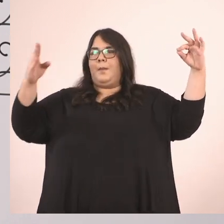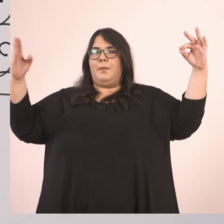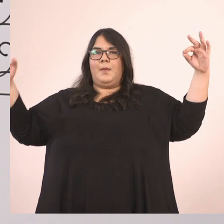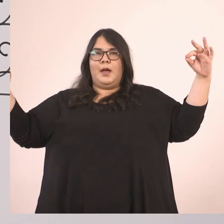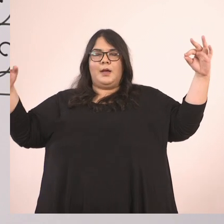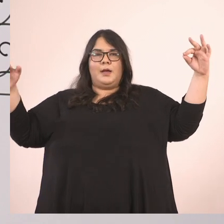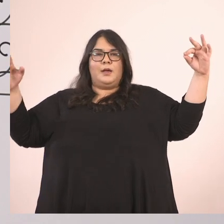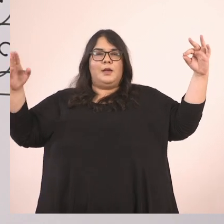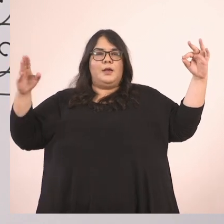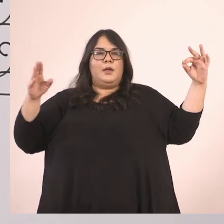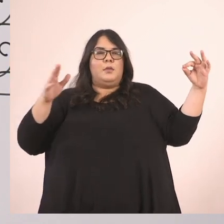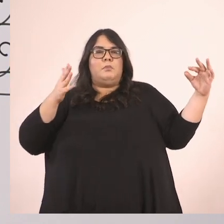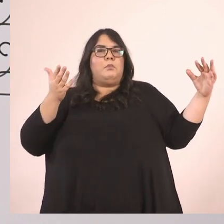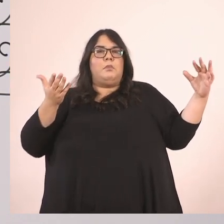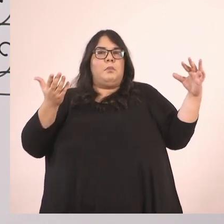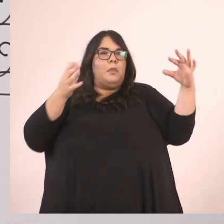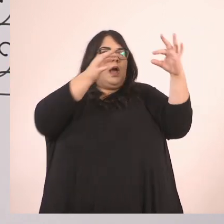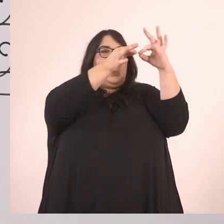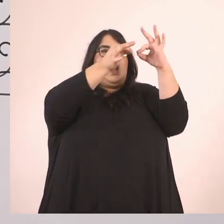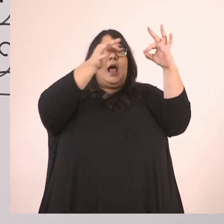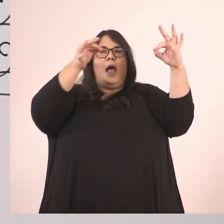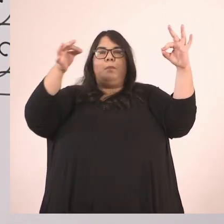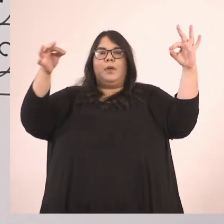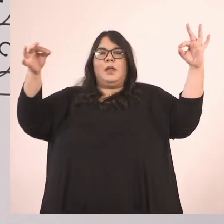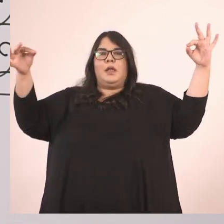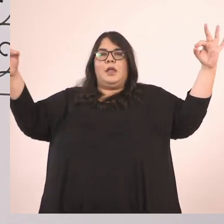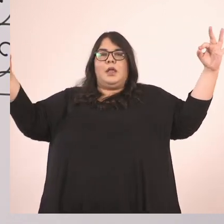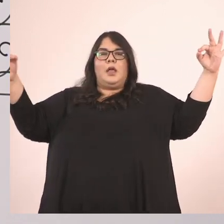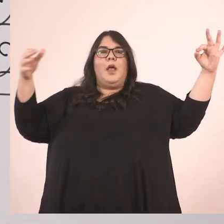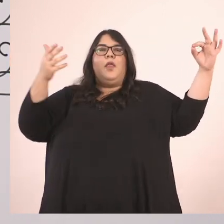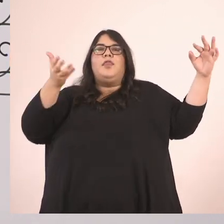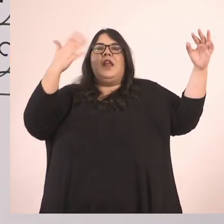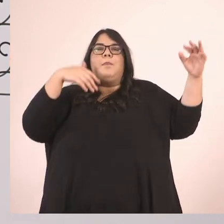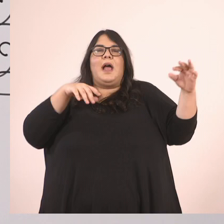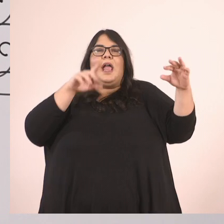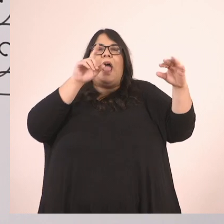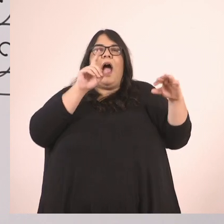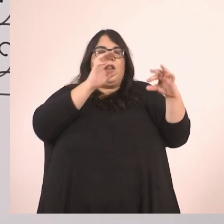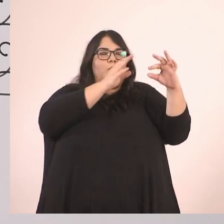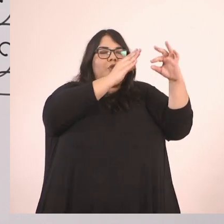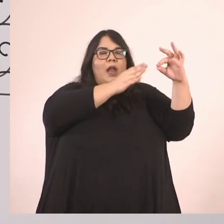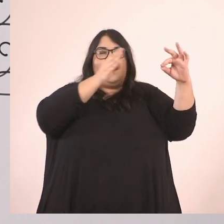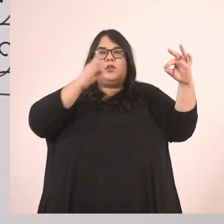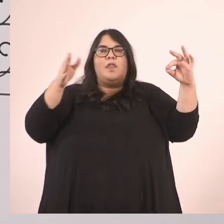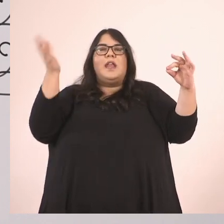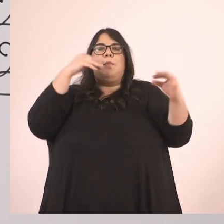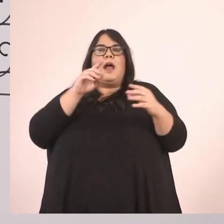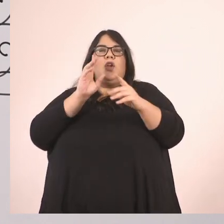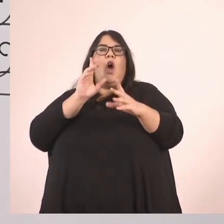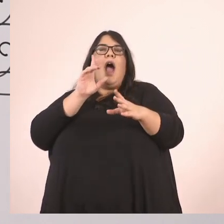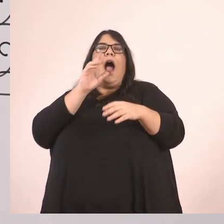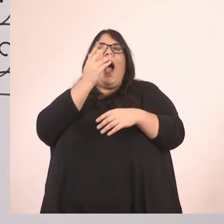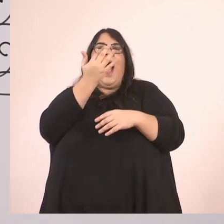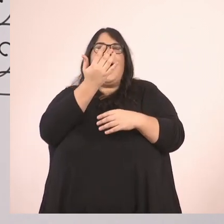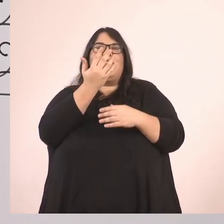μετά το 5 Δεν μας έχει συμβεί στην αρθιμογραμμή να βάζουμε τον ένα αρθιμό να συμπίπτει με τον άλλον Για να δούμε